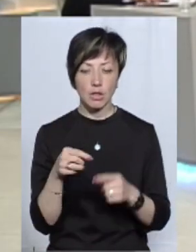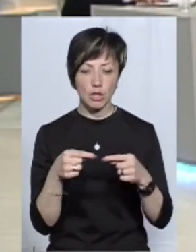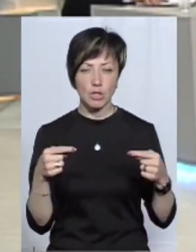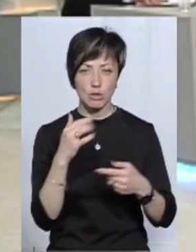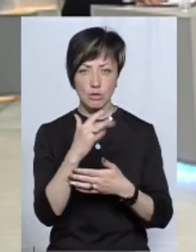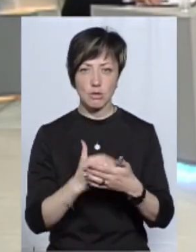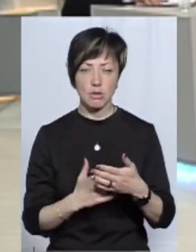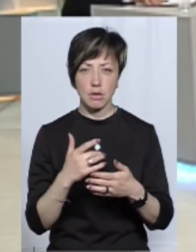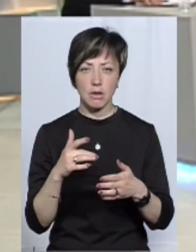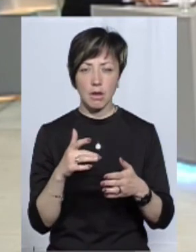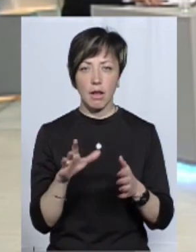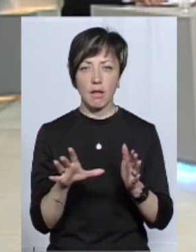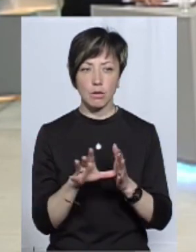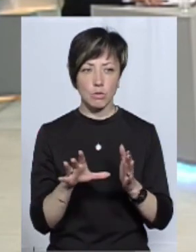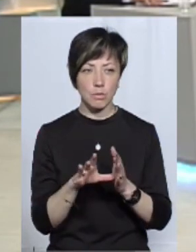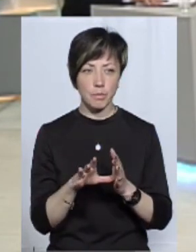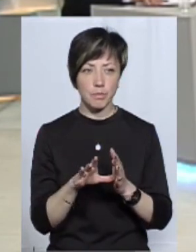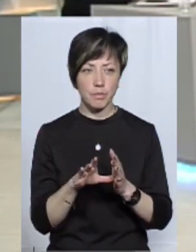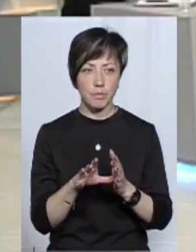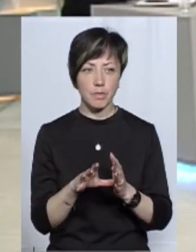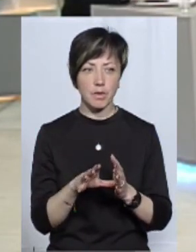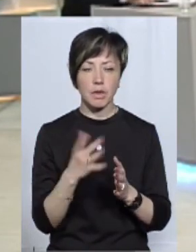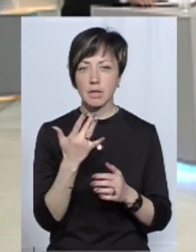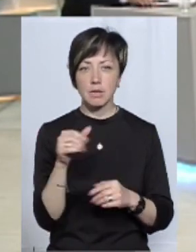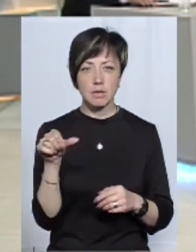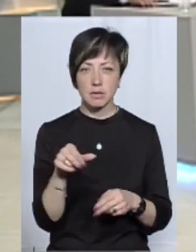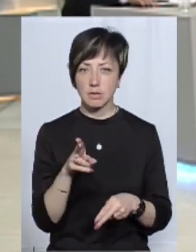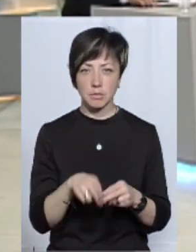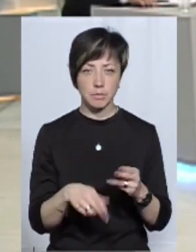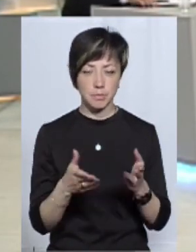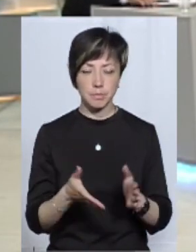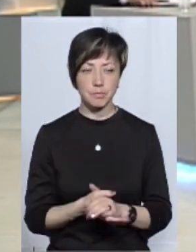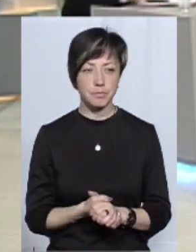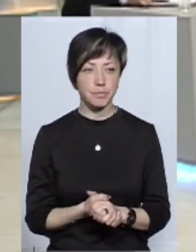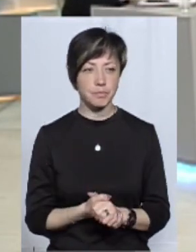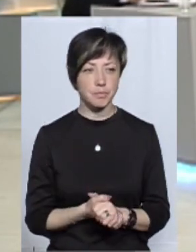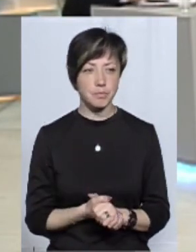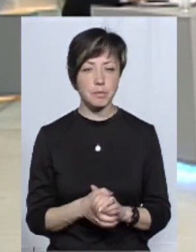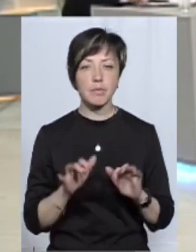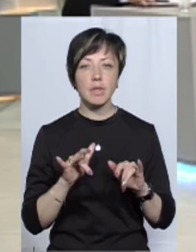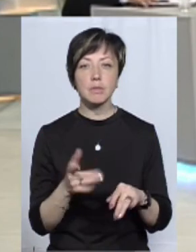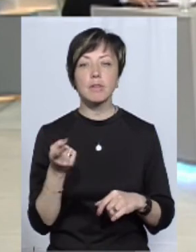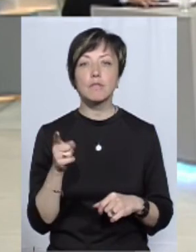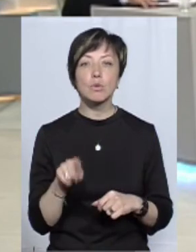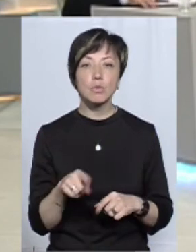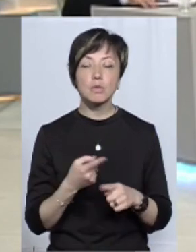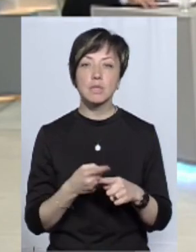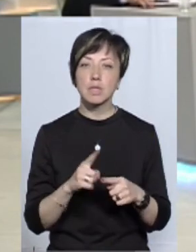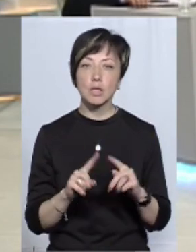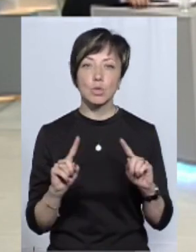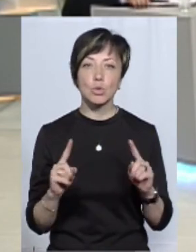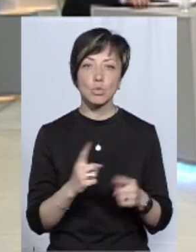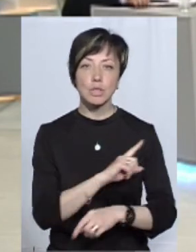одну базу використовували. Якщо можна, я трошки більше. А, це буквально лічення, хвилина до завершення? Справа в тому, що це